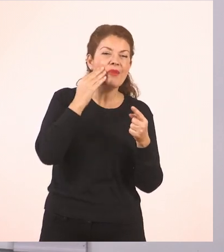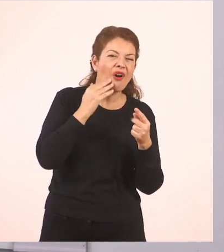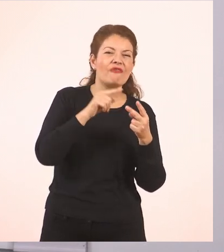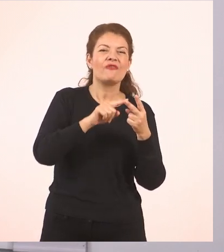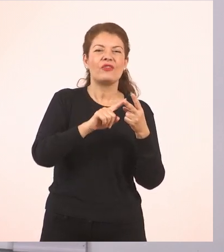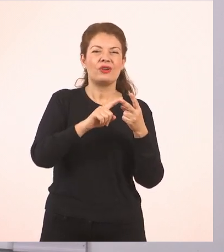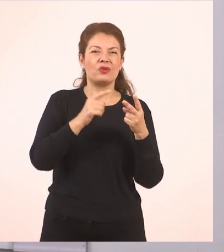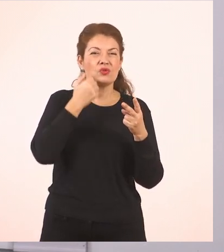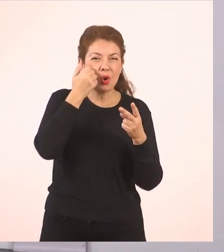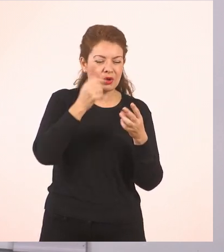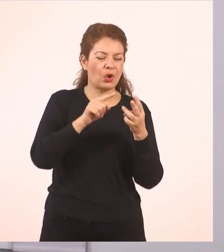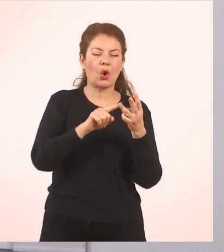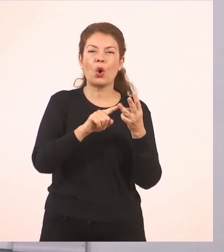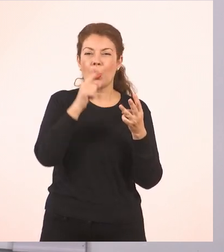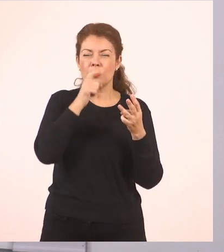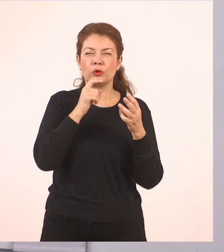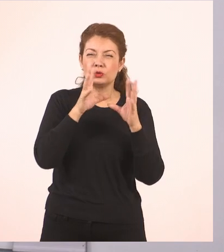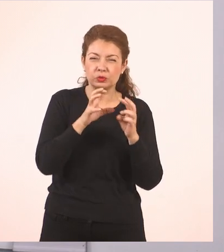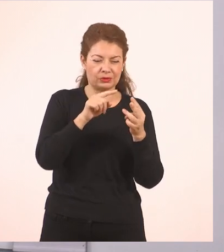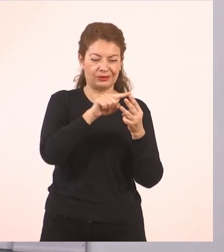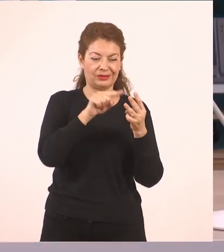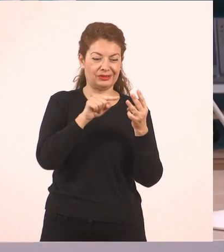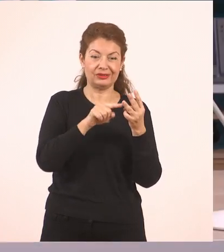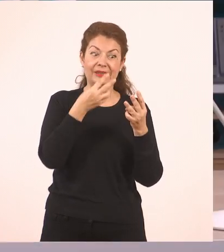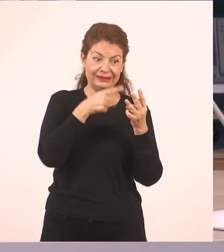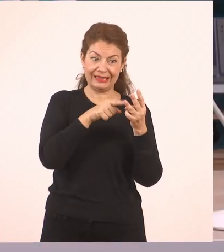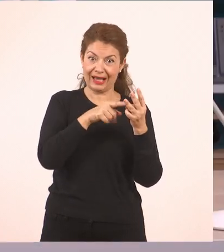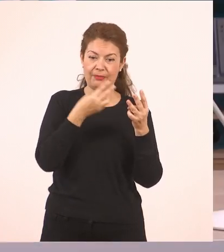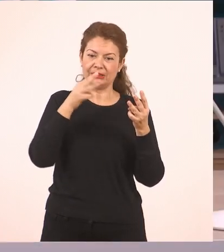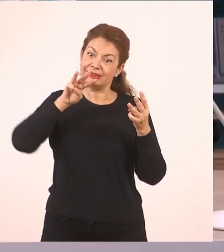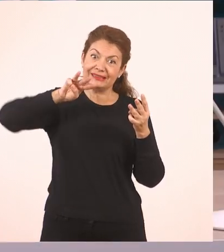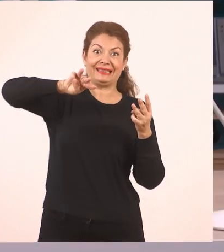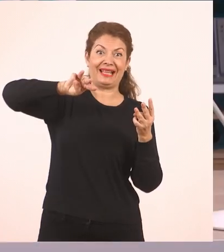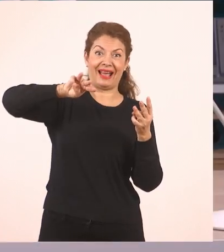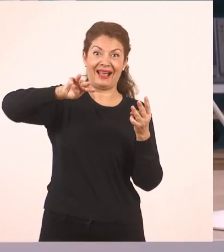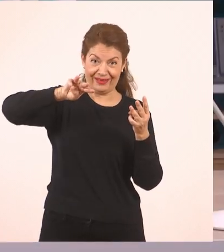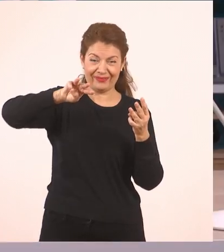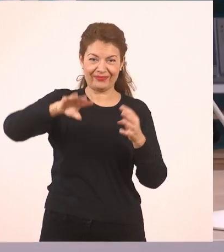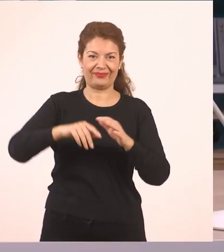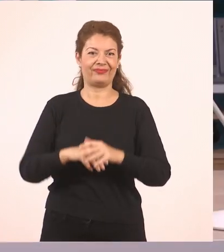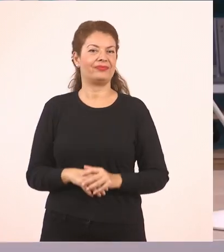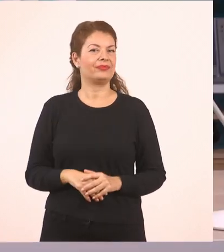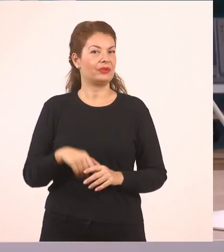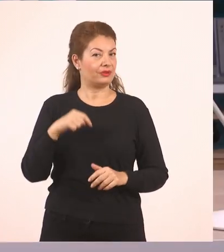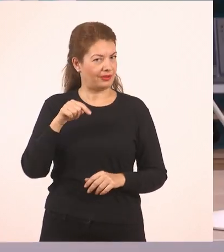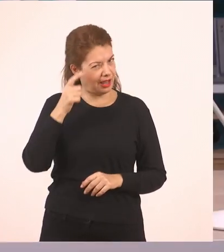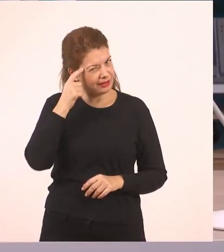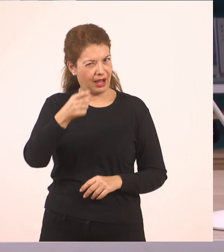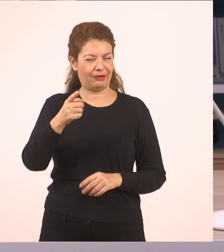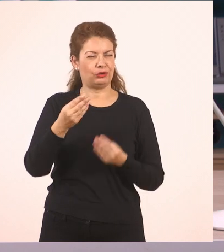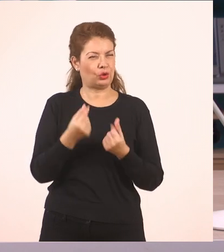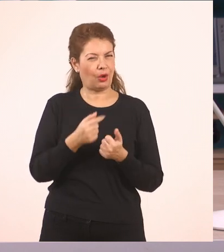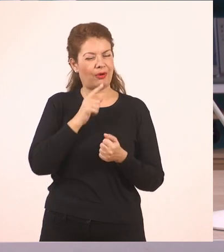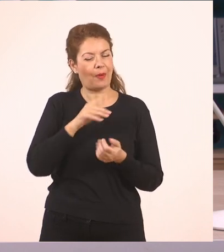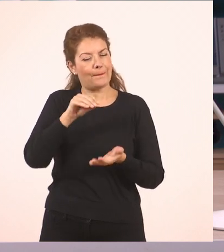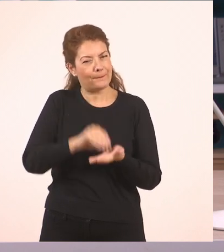Και ο αριθμός 3 ήρθε στην παρέα. Και επειδή κατάλαβες ότι κάποια στιγμή θα τα πιάσω όλα